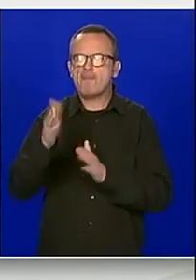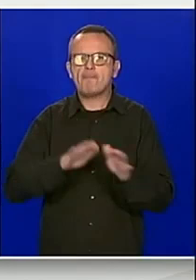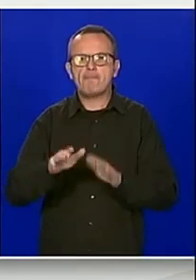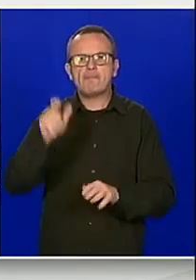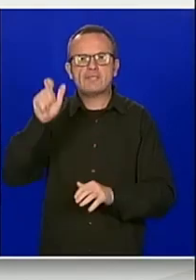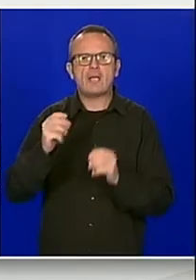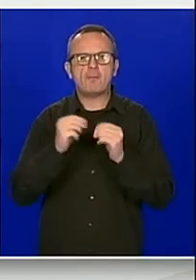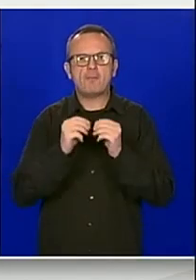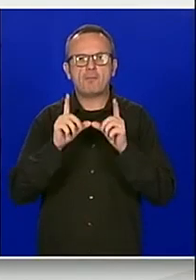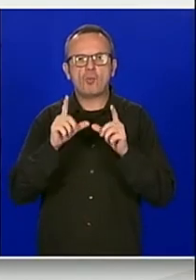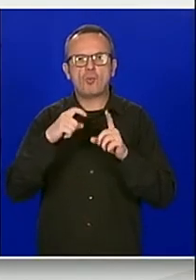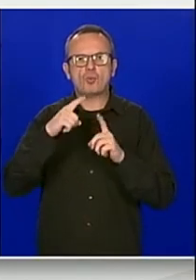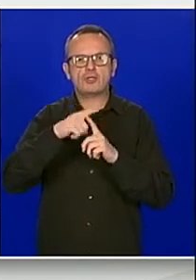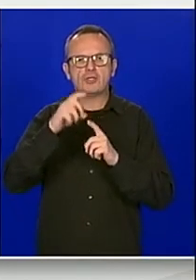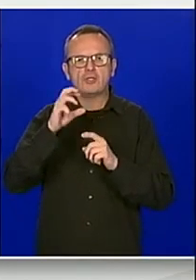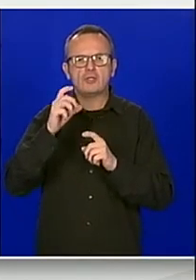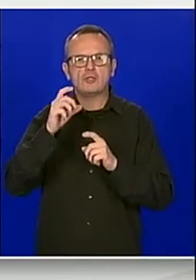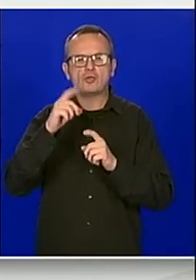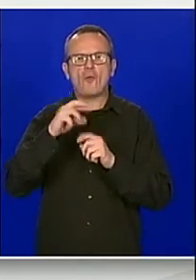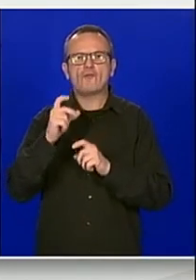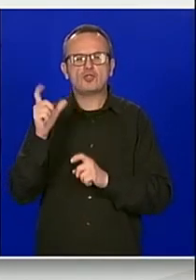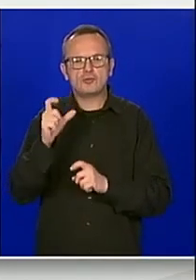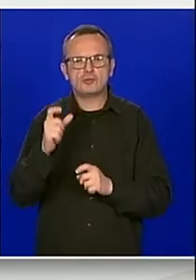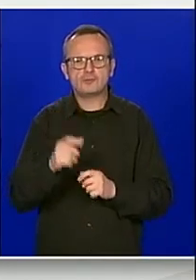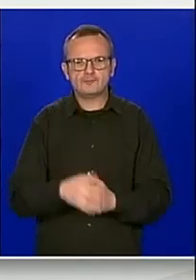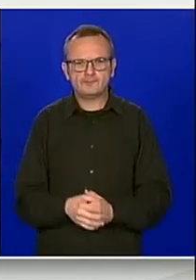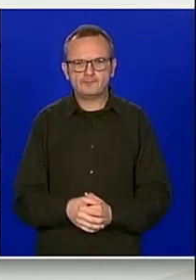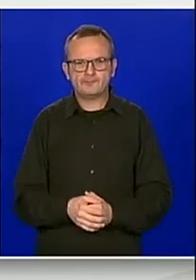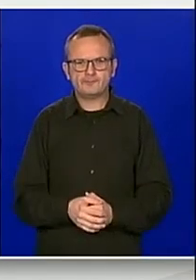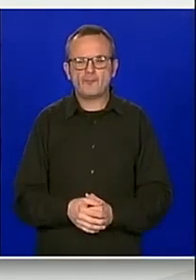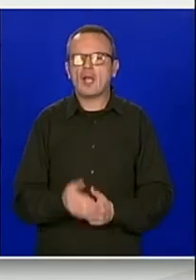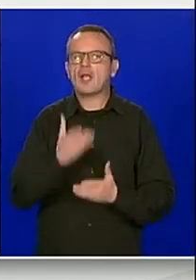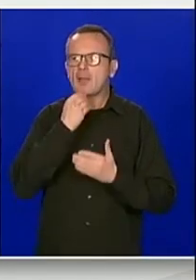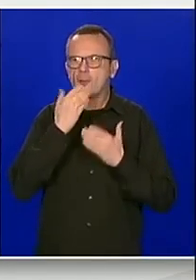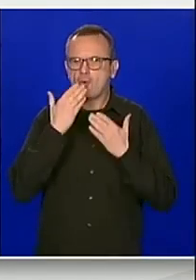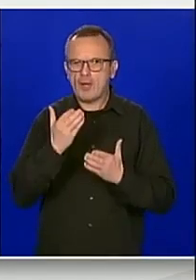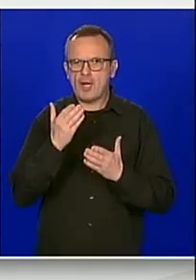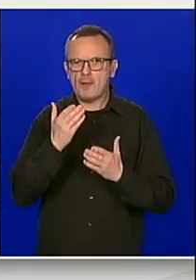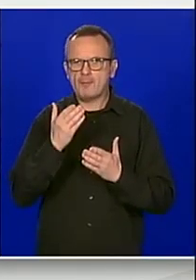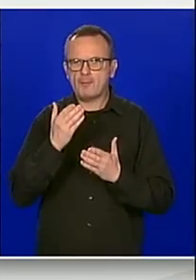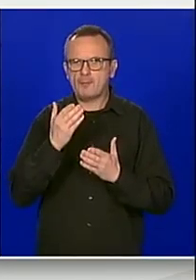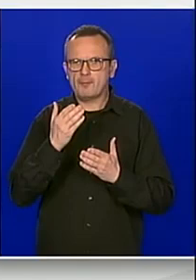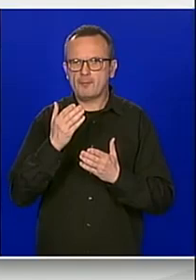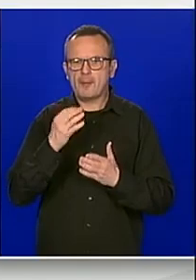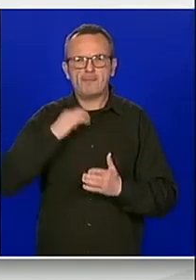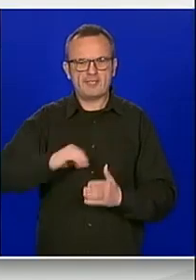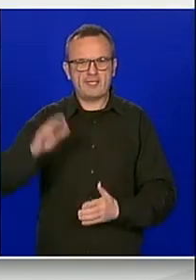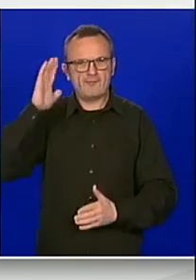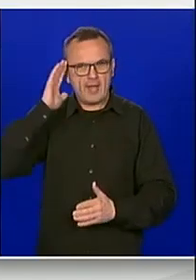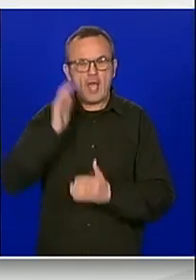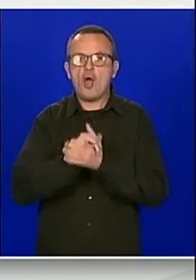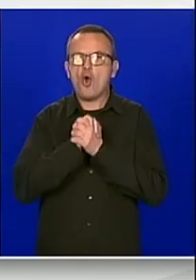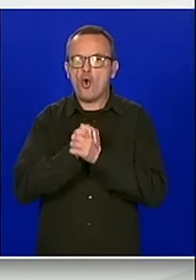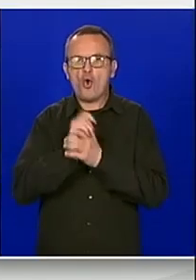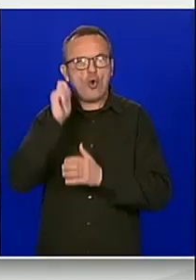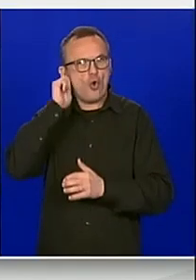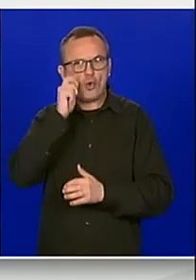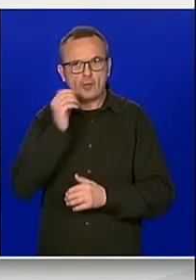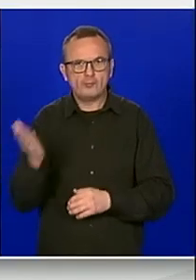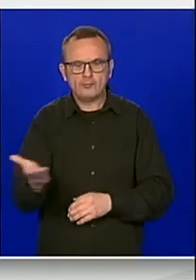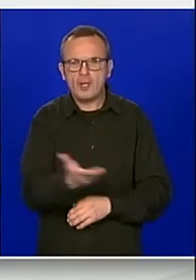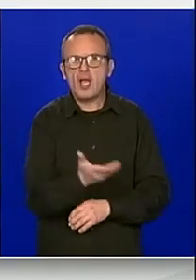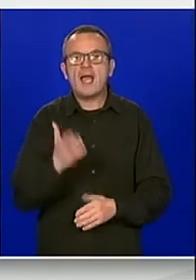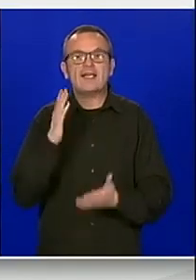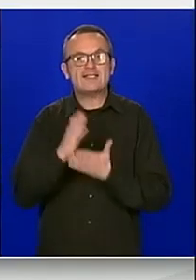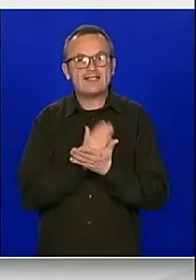Izvolite. Hvala lijepa, poštovani predsjedniče vlade, podpredsjednici, kolegice i kolege. Zakon o uzgoju